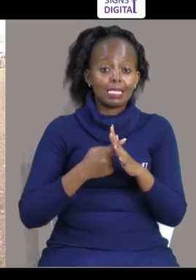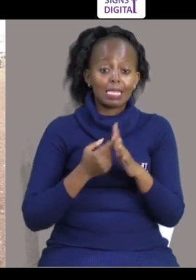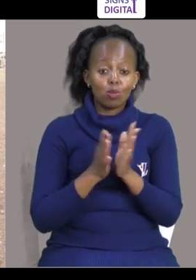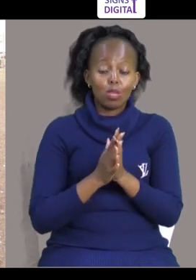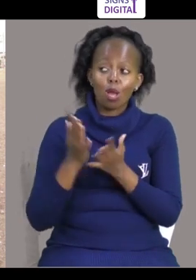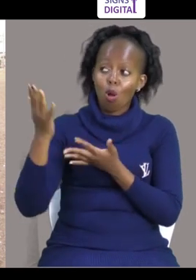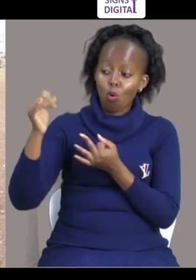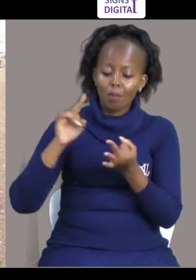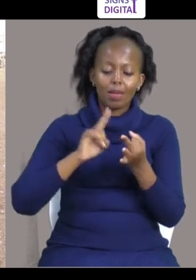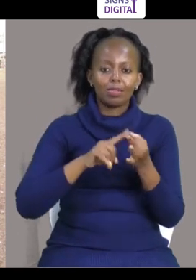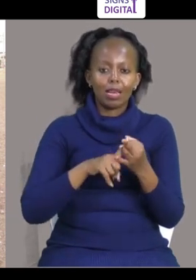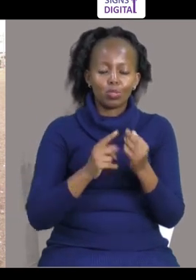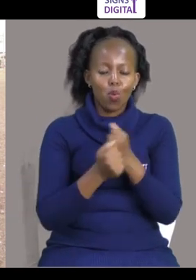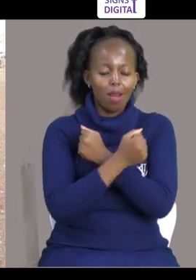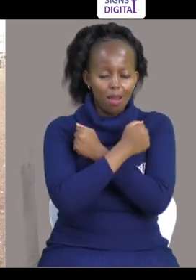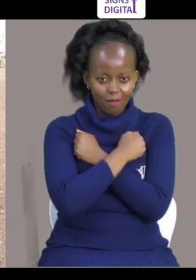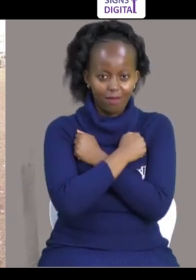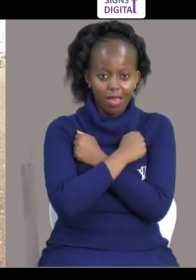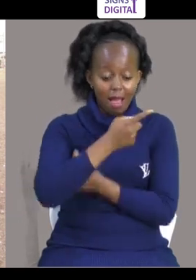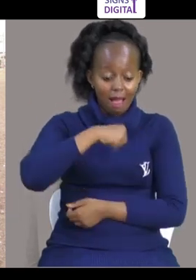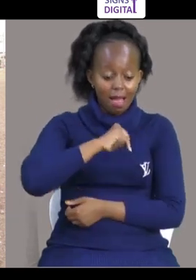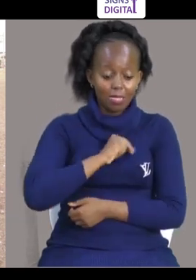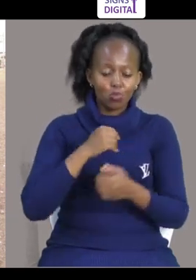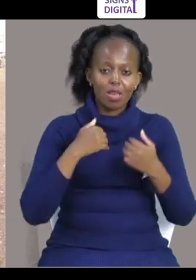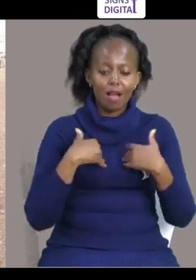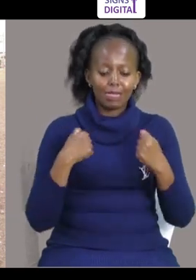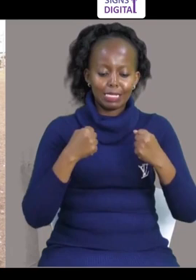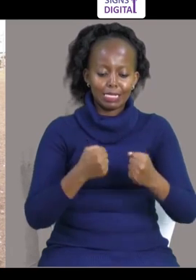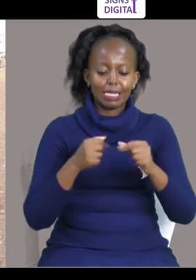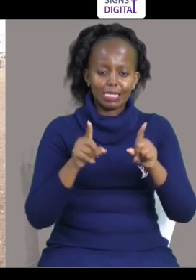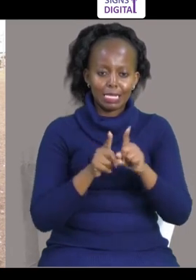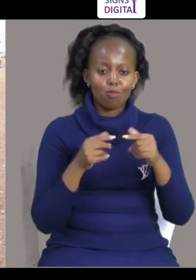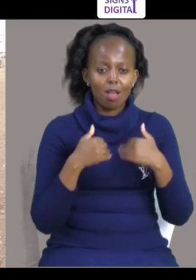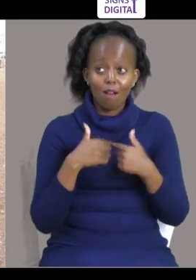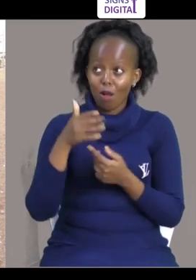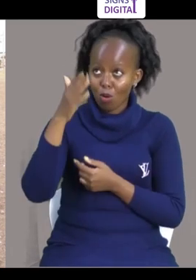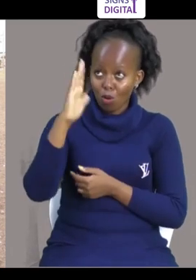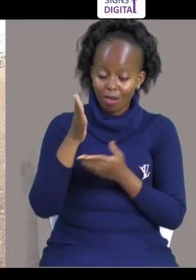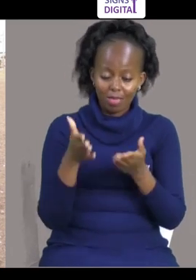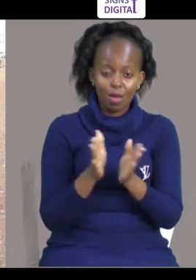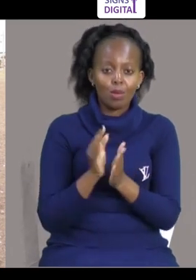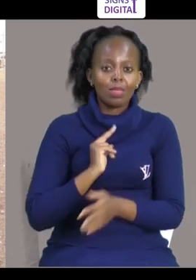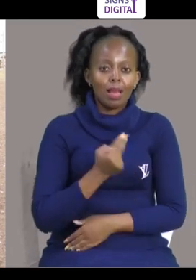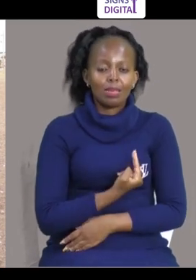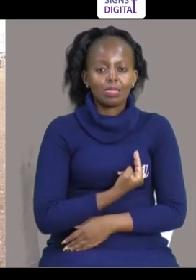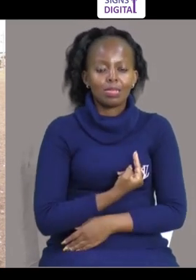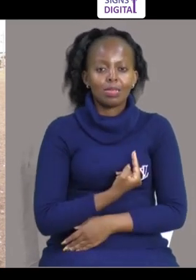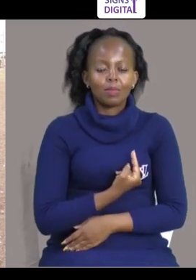Na wanda na imari Na ya tatu Upendo Sisi tukona gufu Sisi tukona